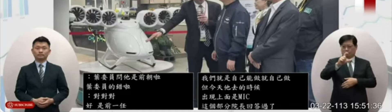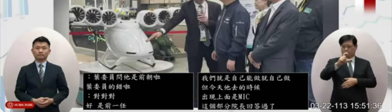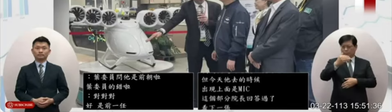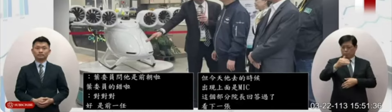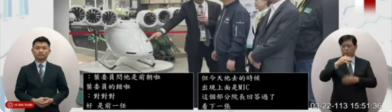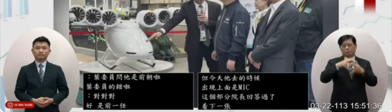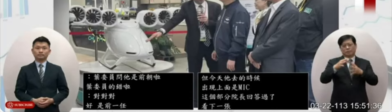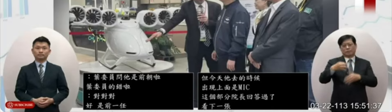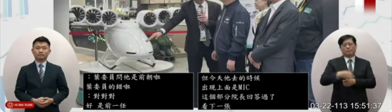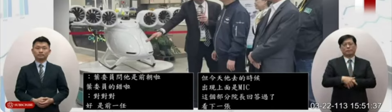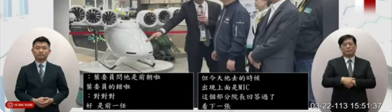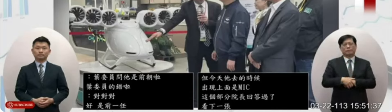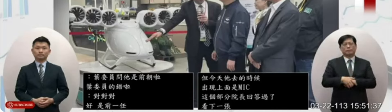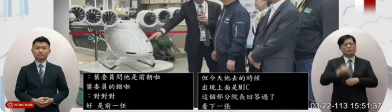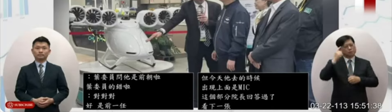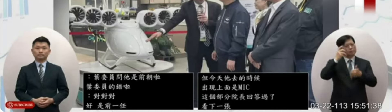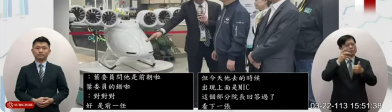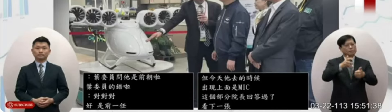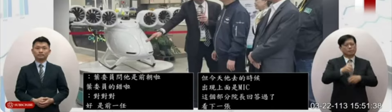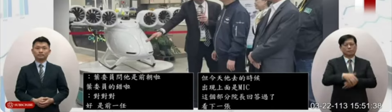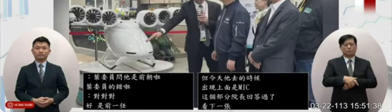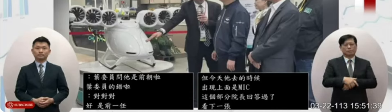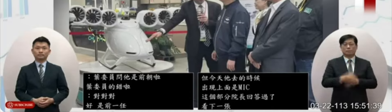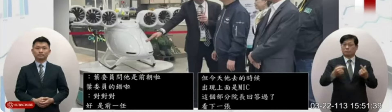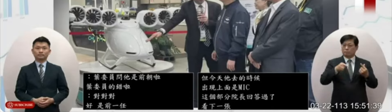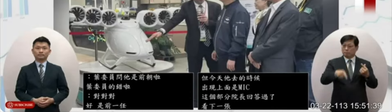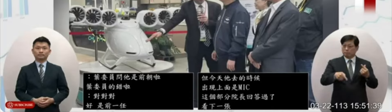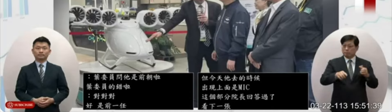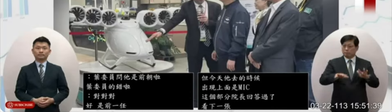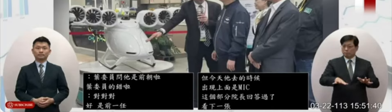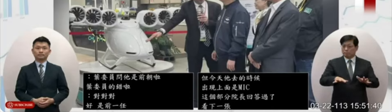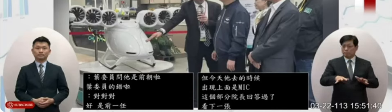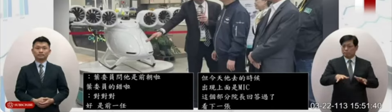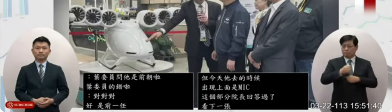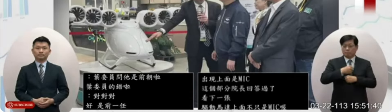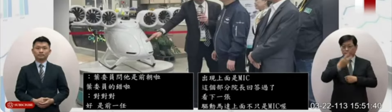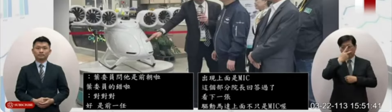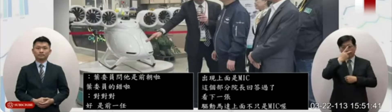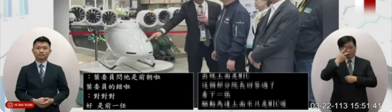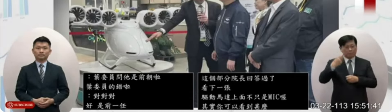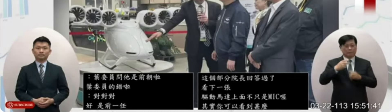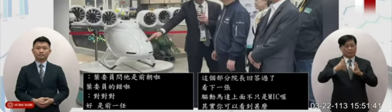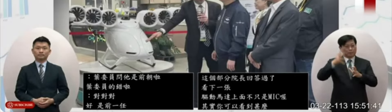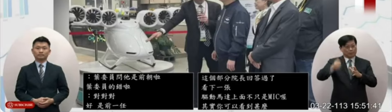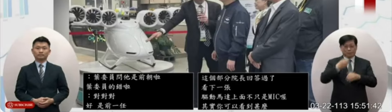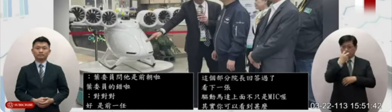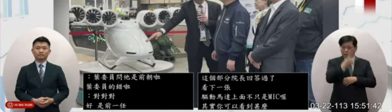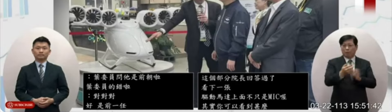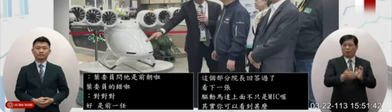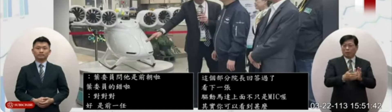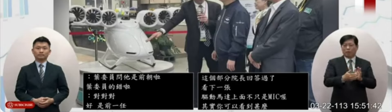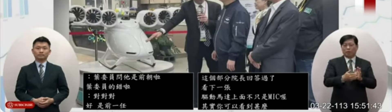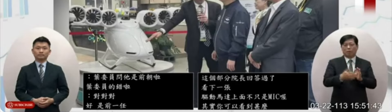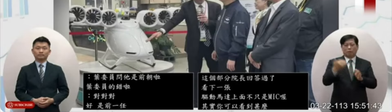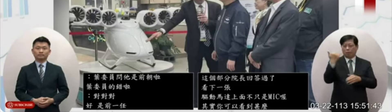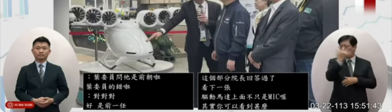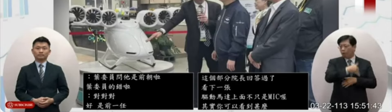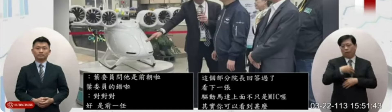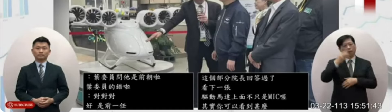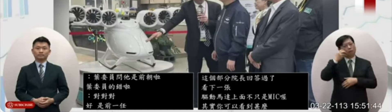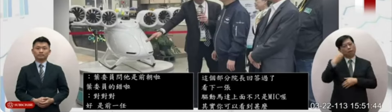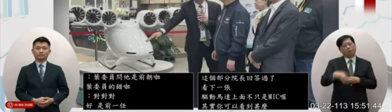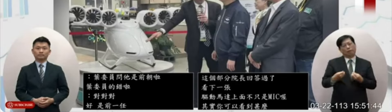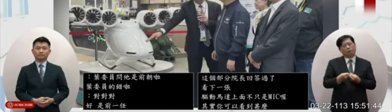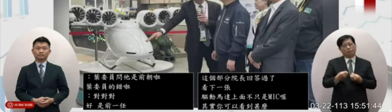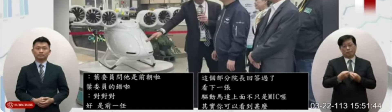9塊美金我想問一下喔那針對這次賴準總統去參訪那結果呢出